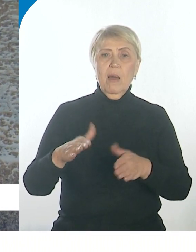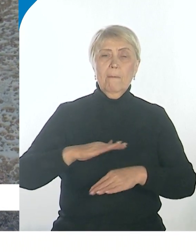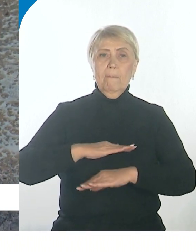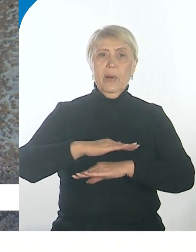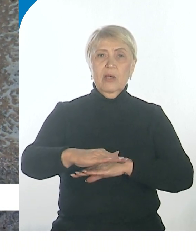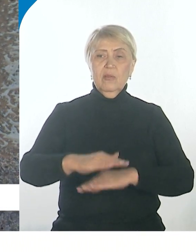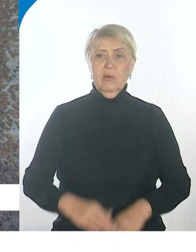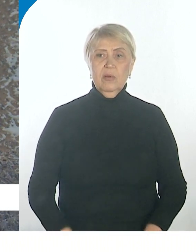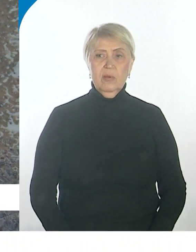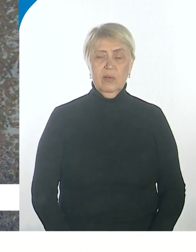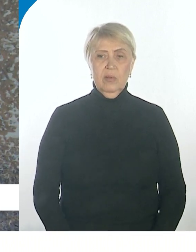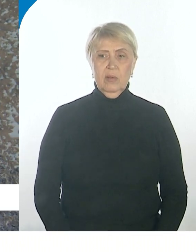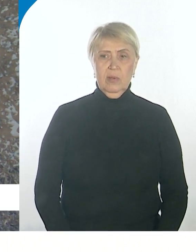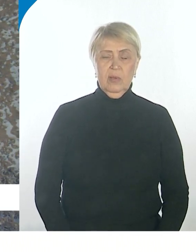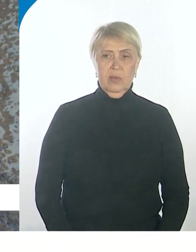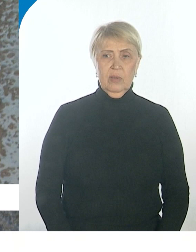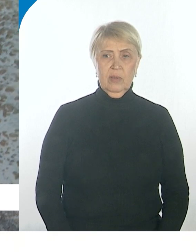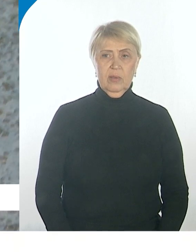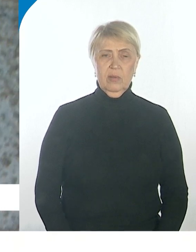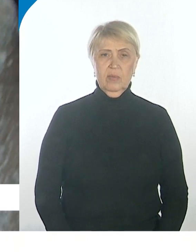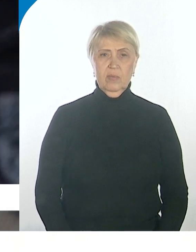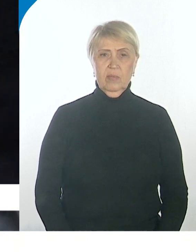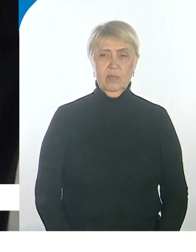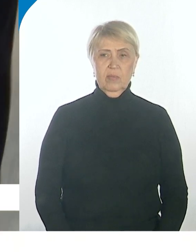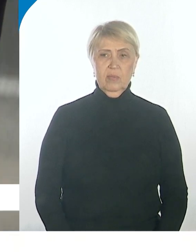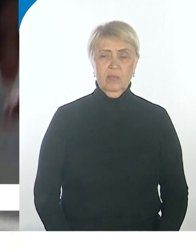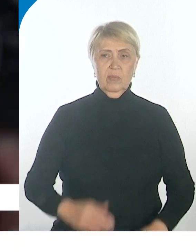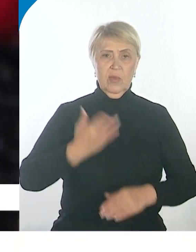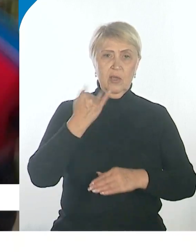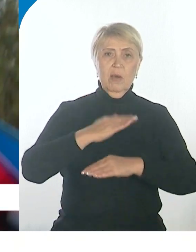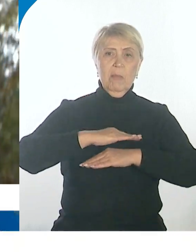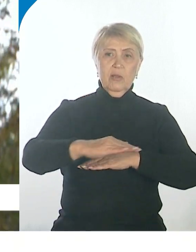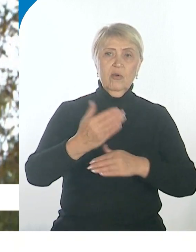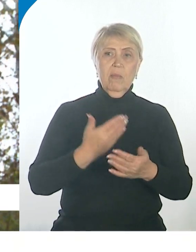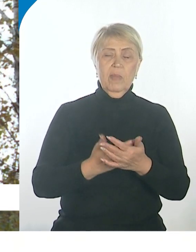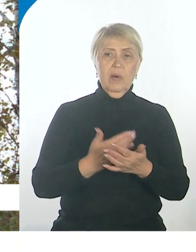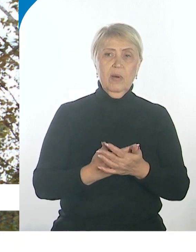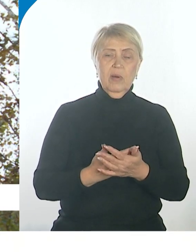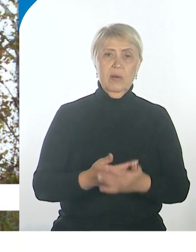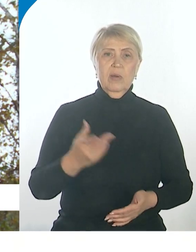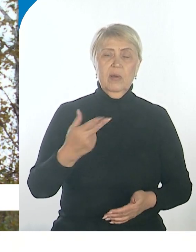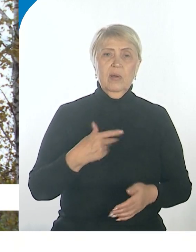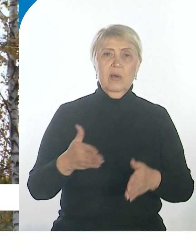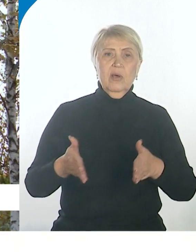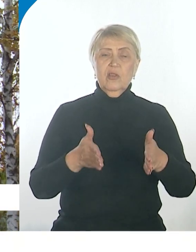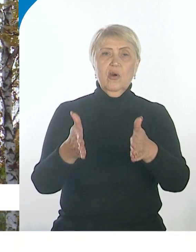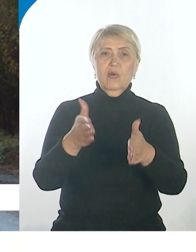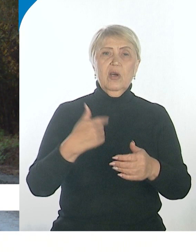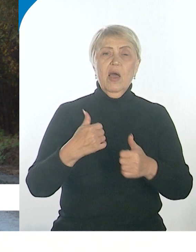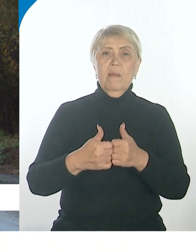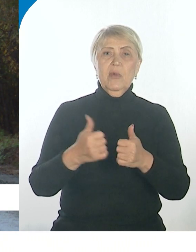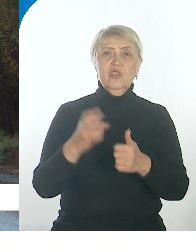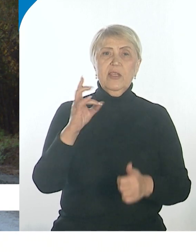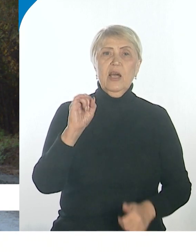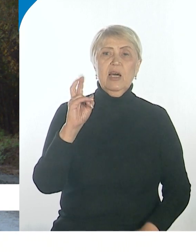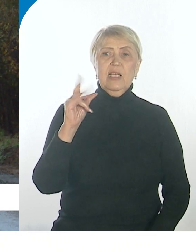И вот полотно показывает 6 метров 100 миллиметров. По смете ширина автомобильной дороги между Некрасовкой